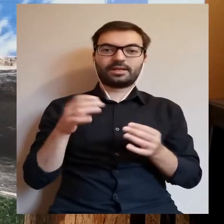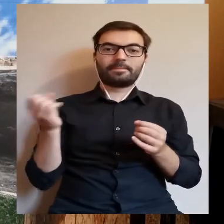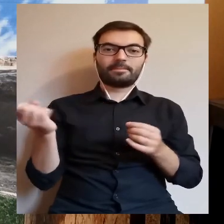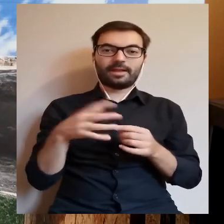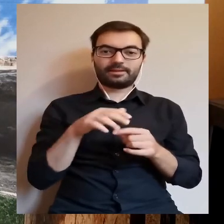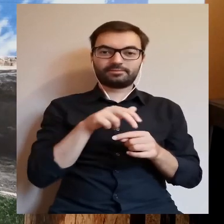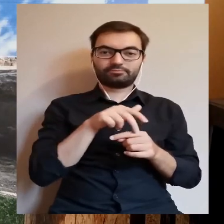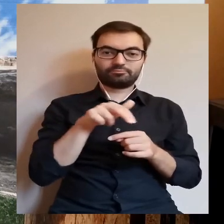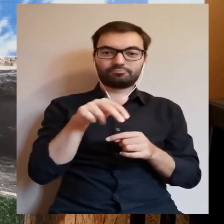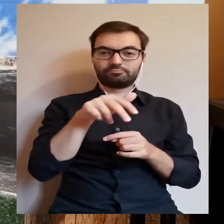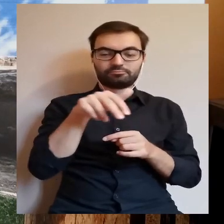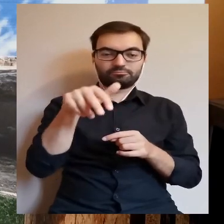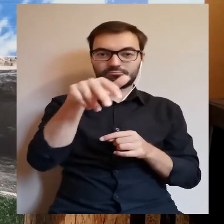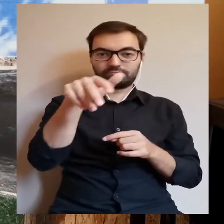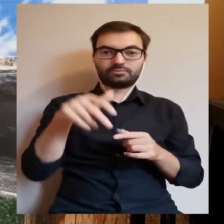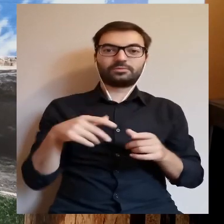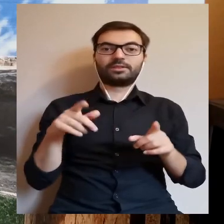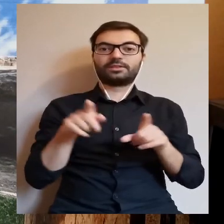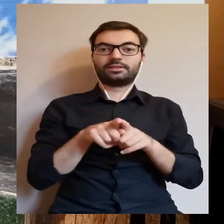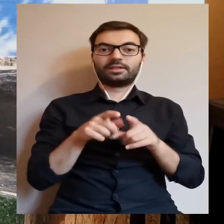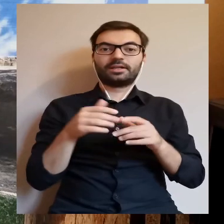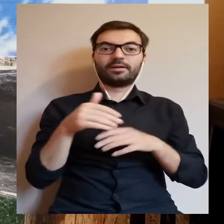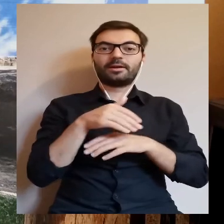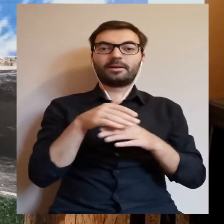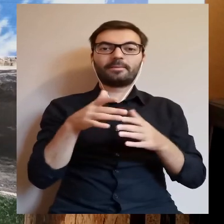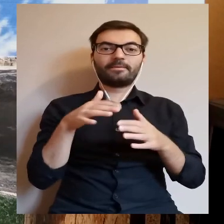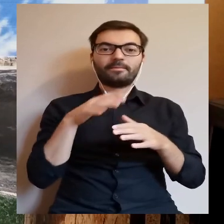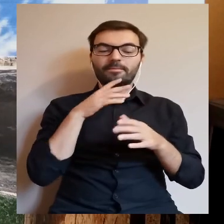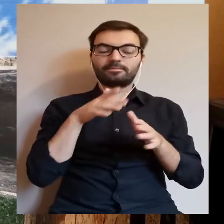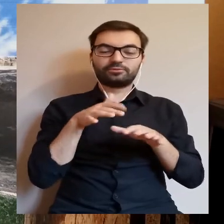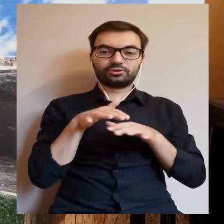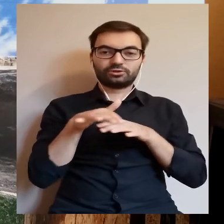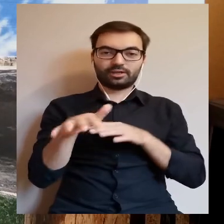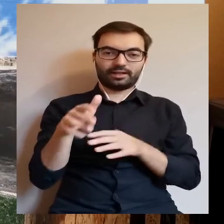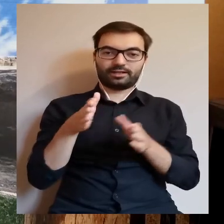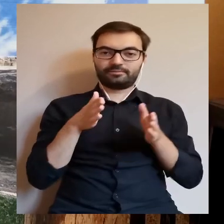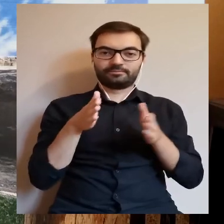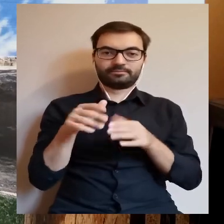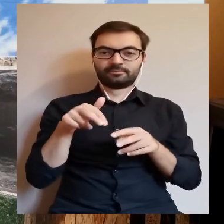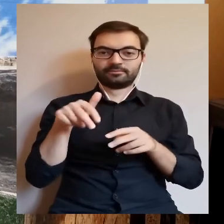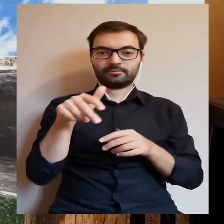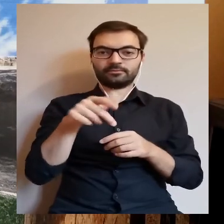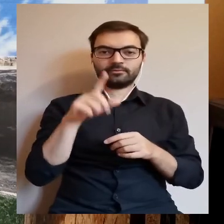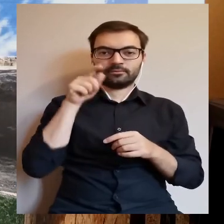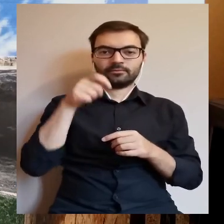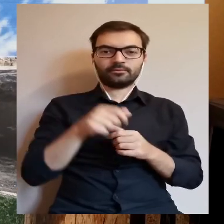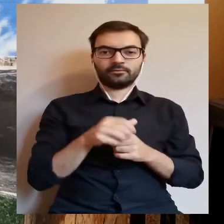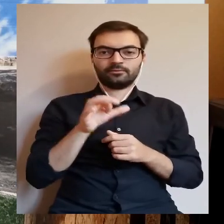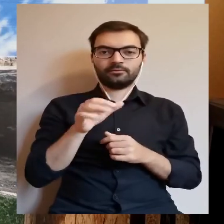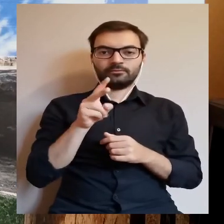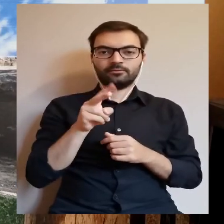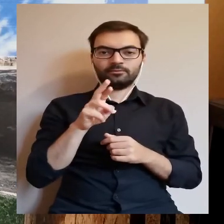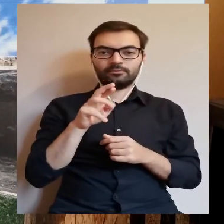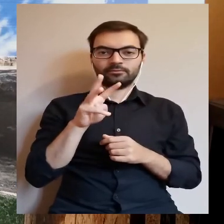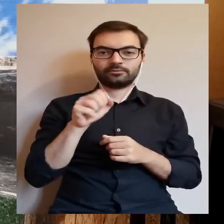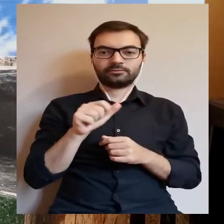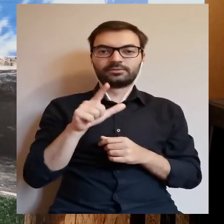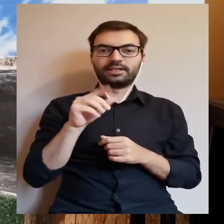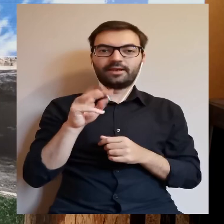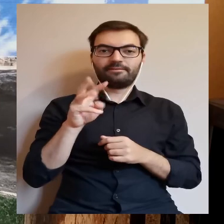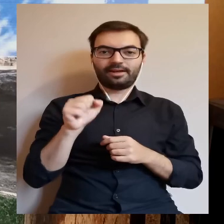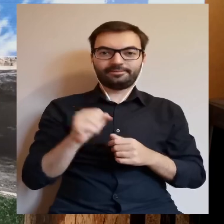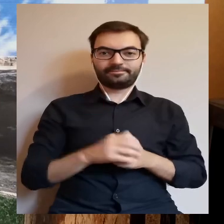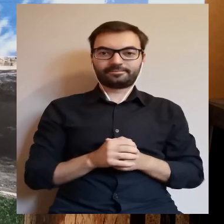jezior, ale również wzdłuż brzegów rzeki fantastycznej, która nazywa się Skrwa